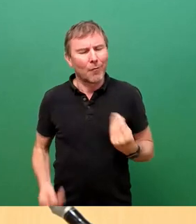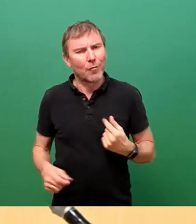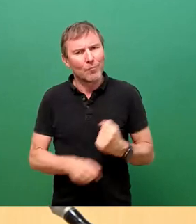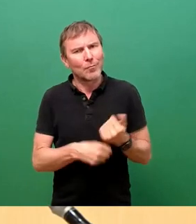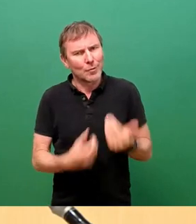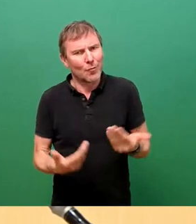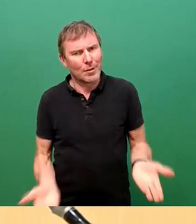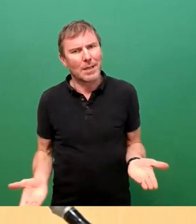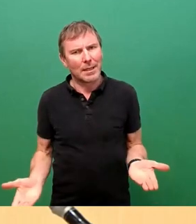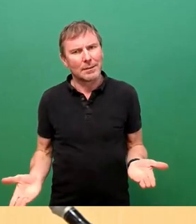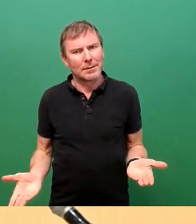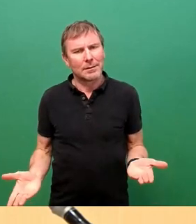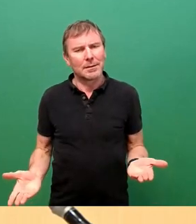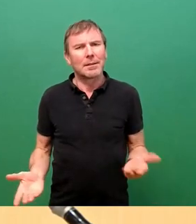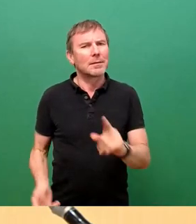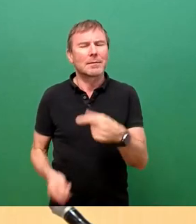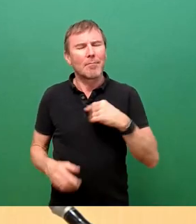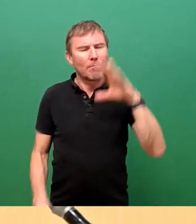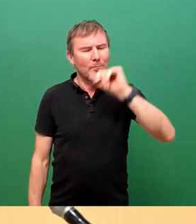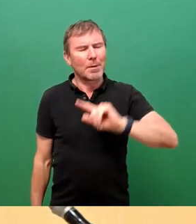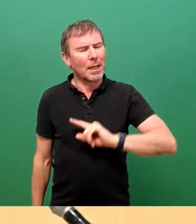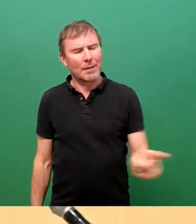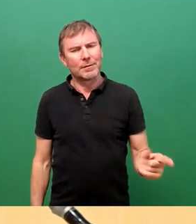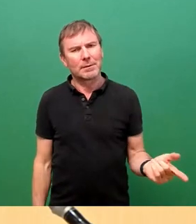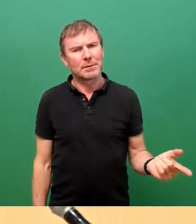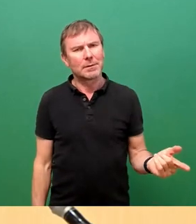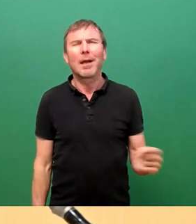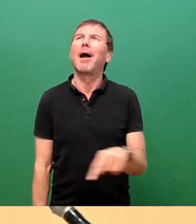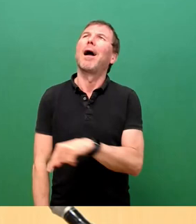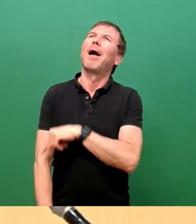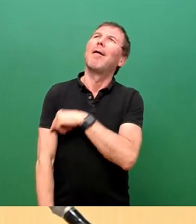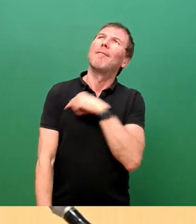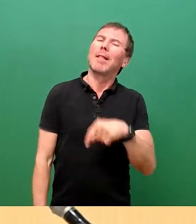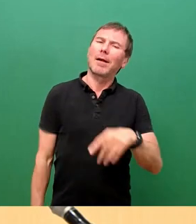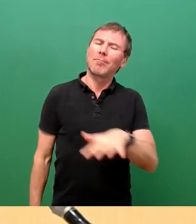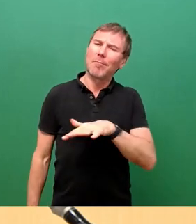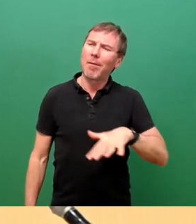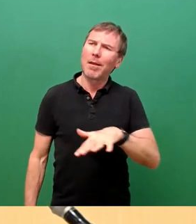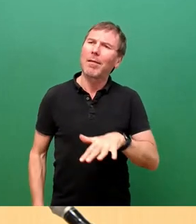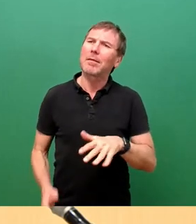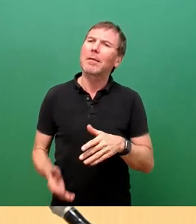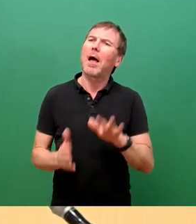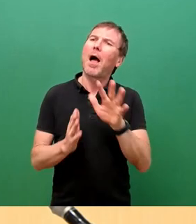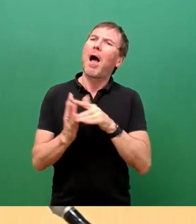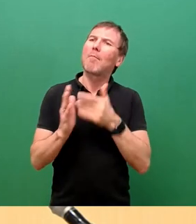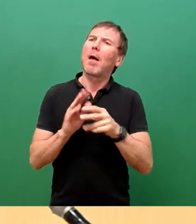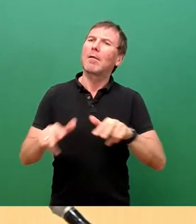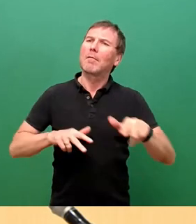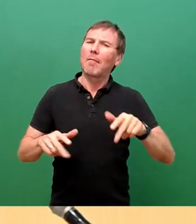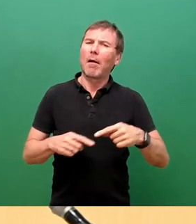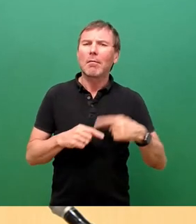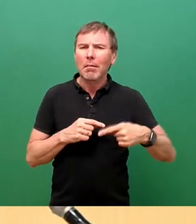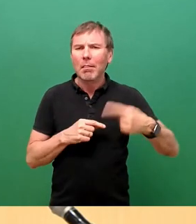unbegreiflich, wie lange in diesem Land Planungsverfahren dauern. Das ist kein